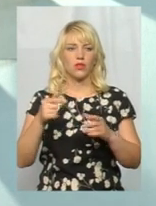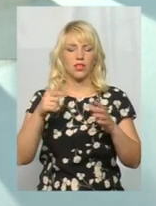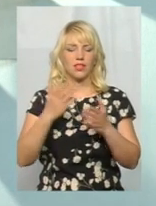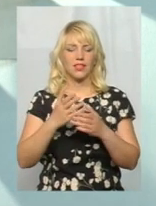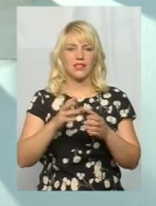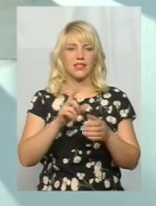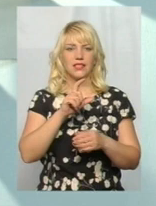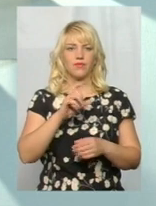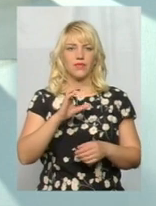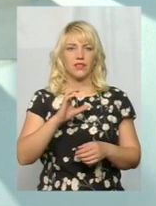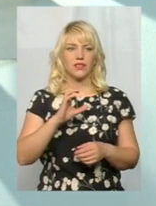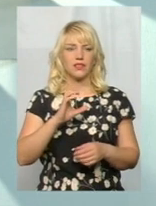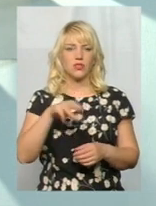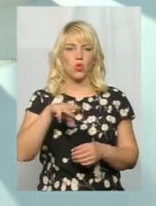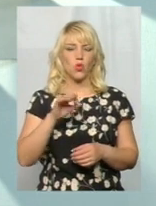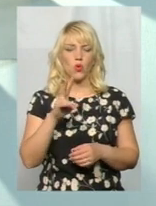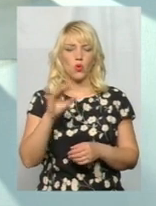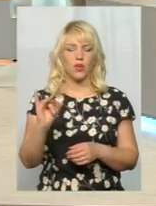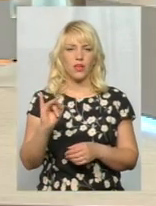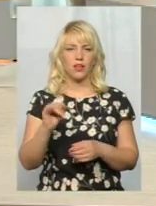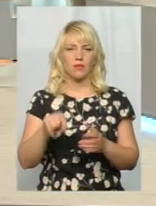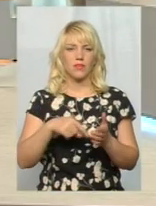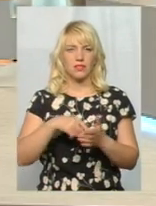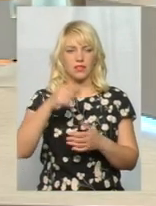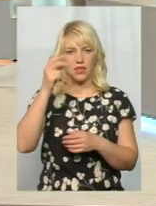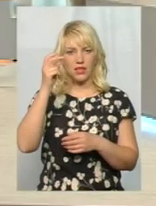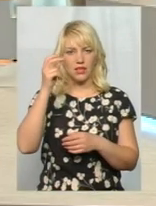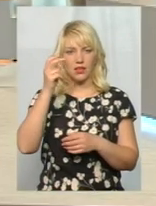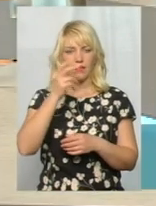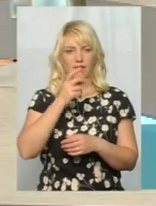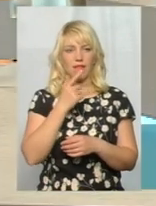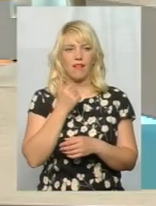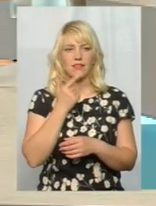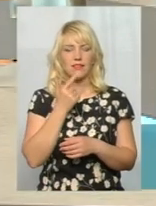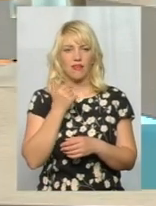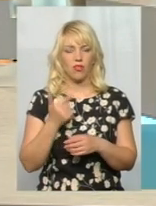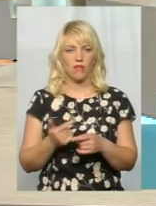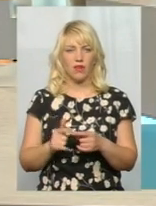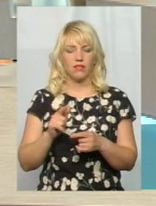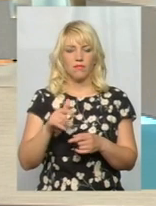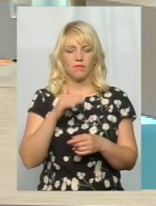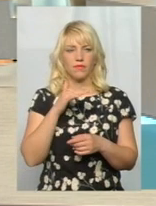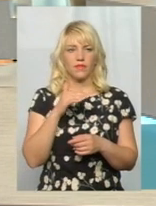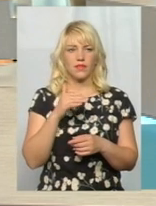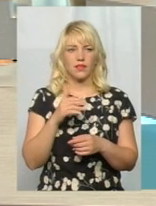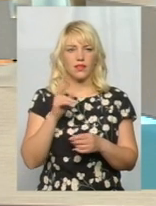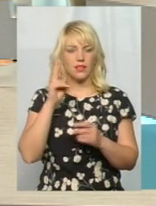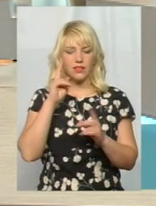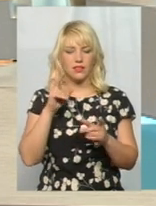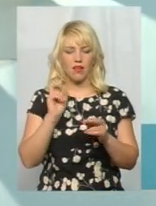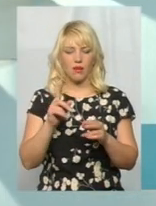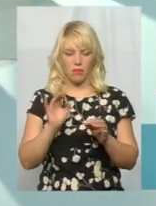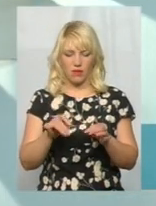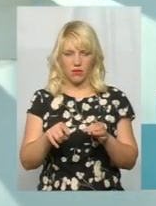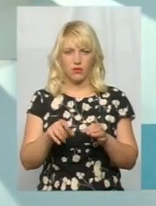стоки від міста Красилова, це труба зливової каналізації, від якої там безлічі, ніхто не знає точно, як по схемі, хто підключений